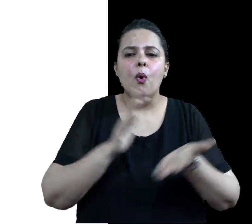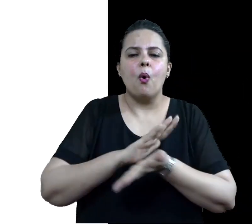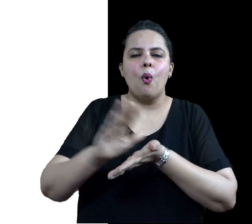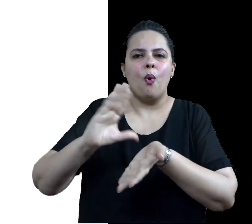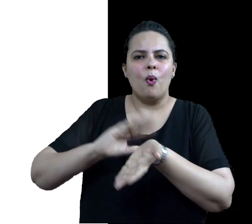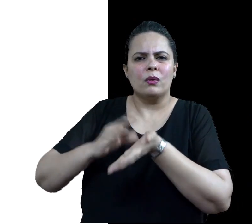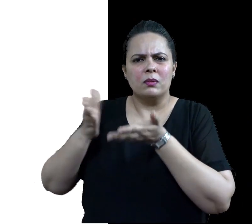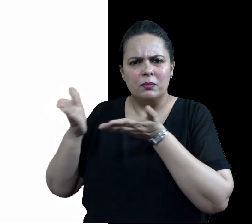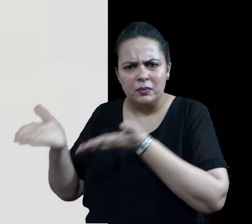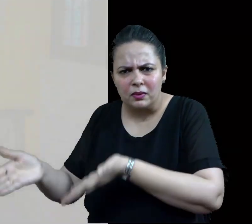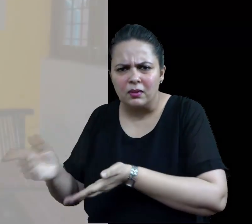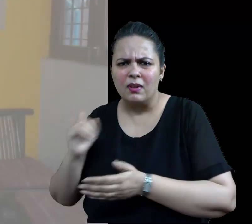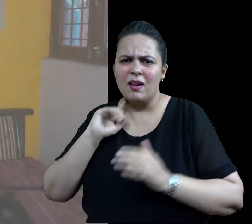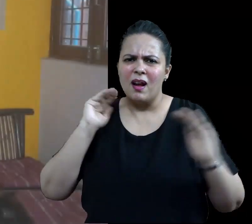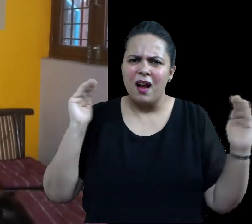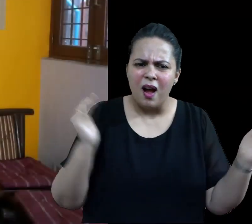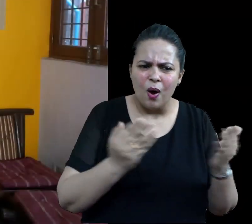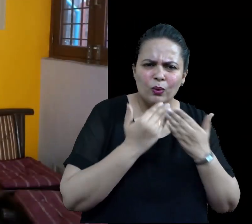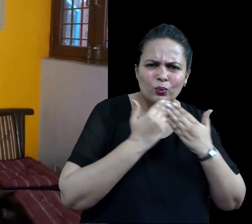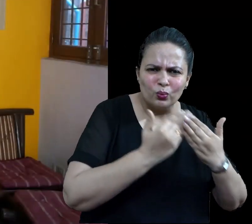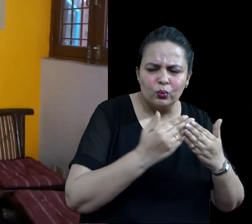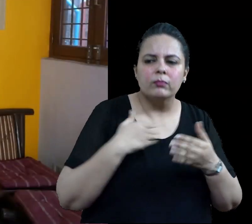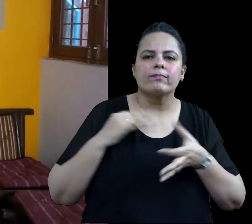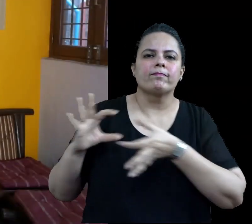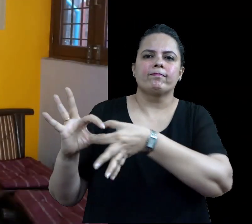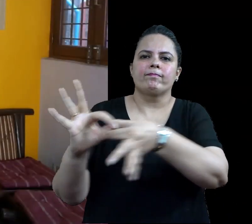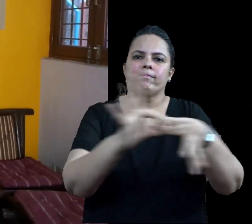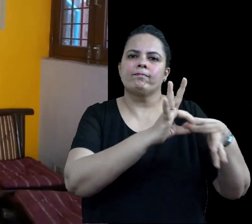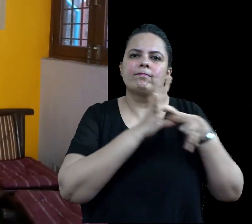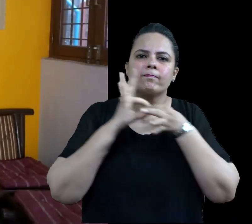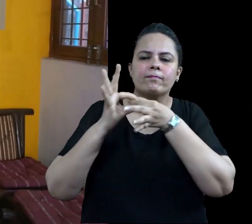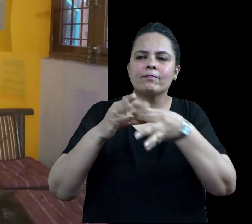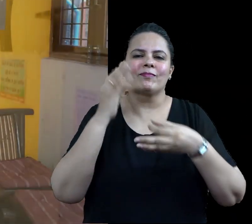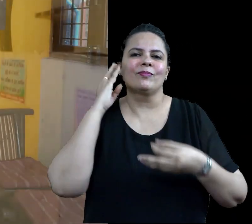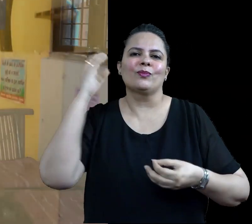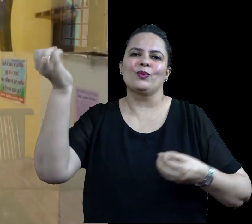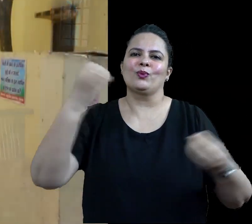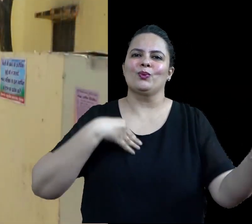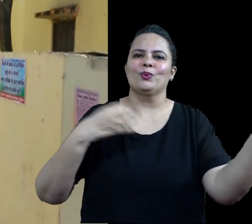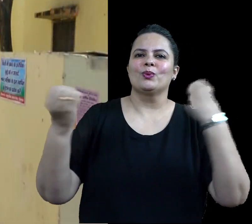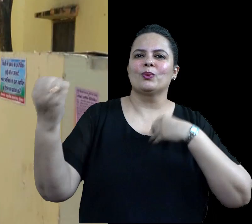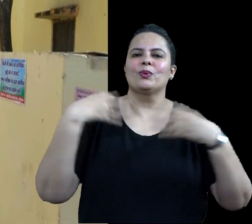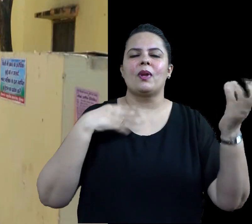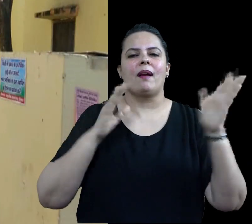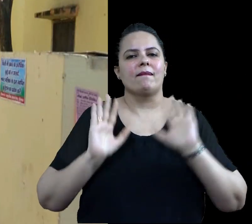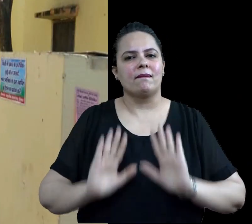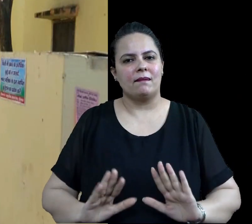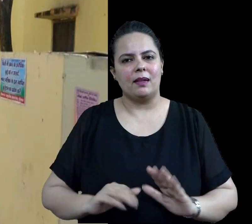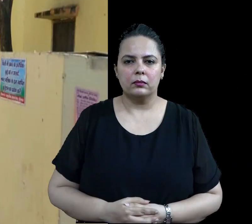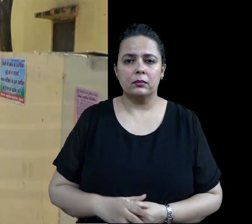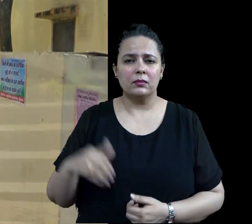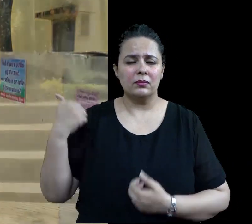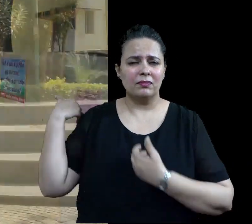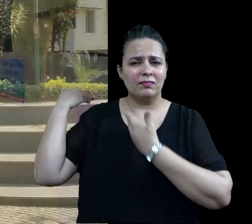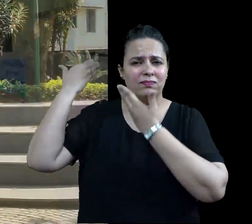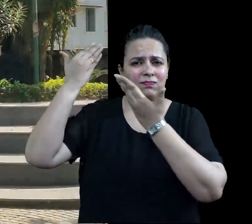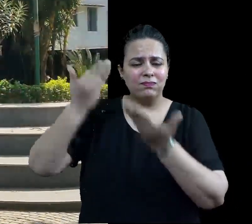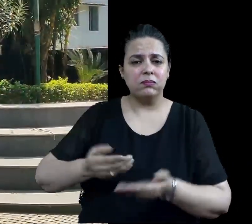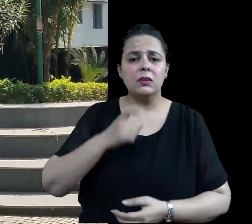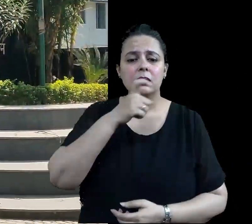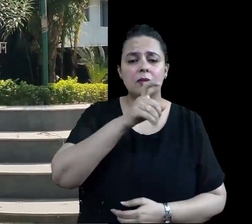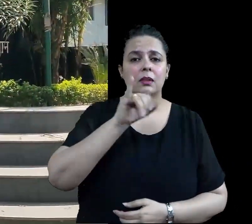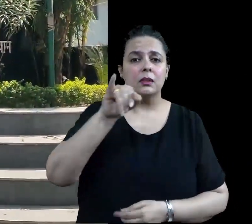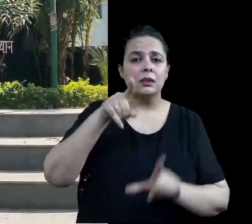लाभार्तियों तक पहुँचने के लिए EIC ने बहुत सारे अस्पतालों, प्री स्कूल और आंगनबाडी केंद्रों को भी अपने साथ जोड़ा है।